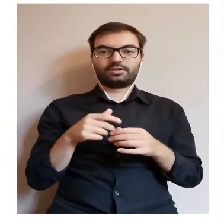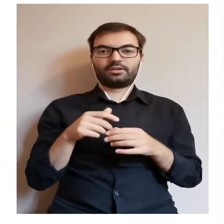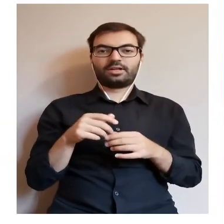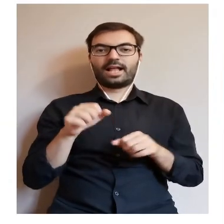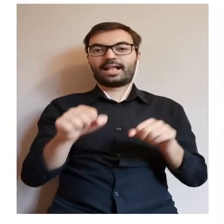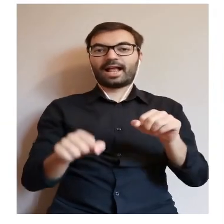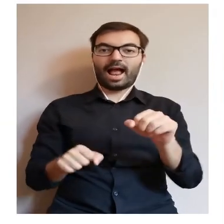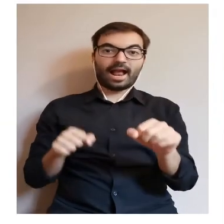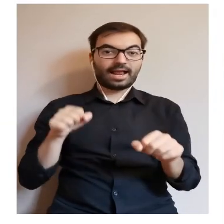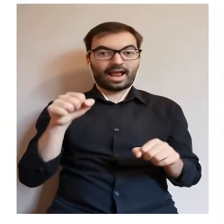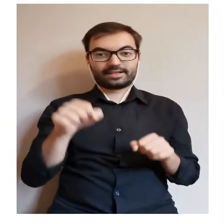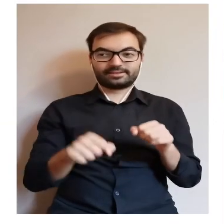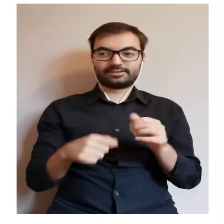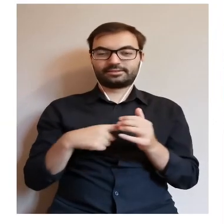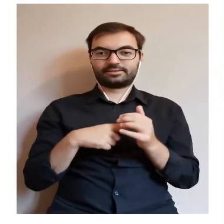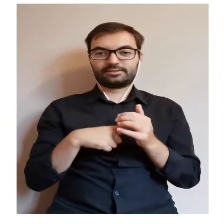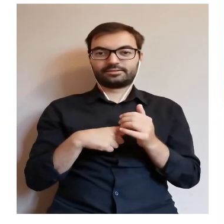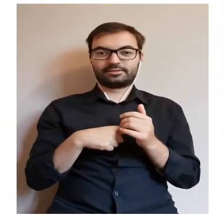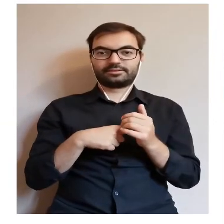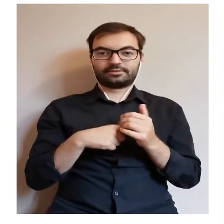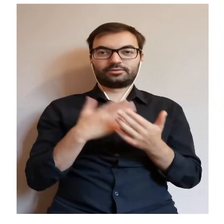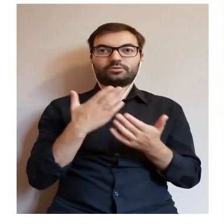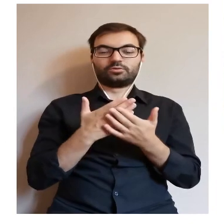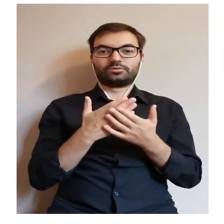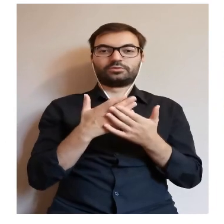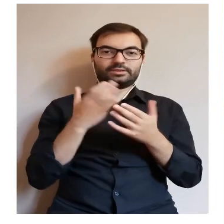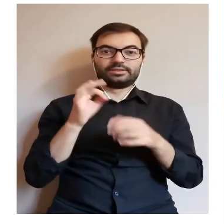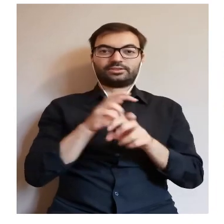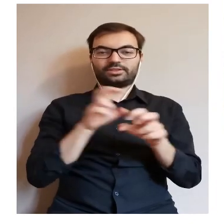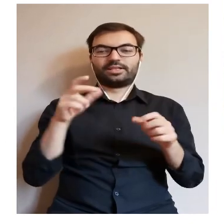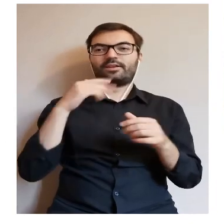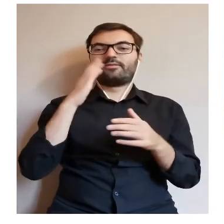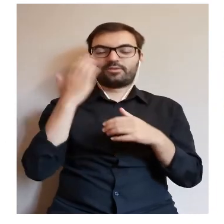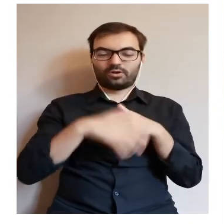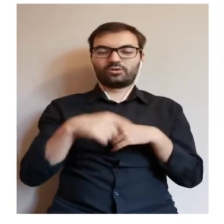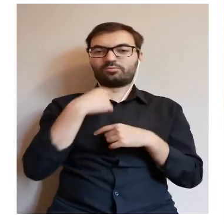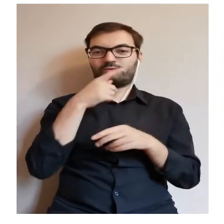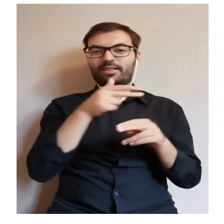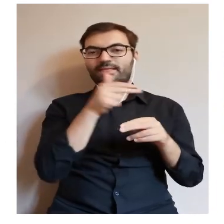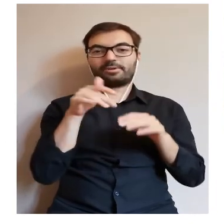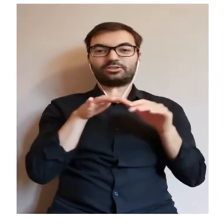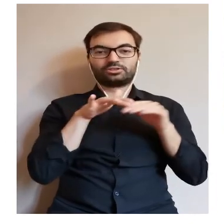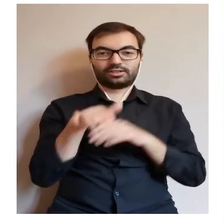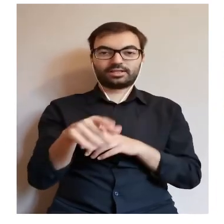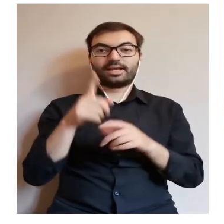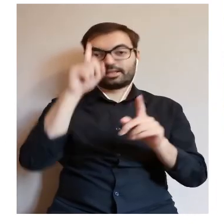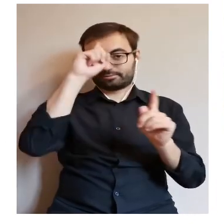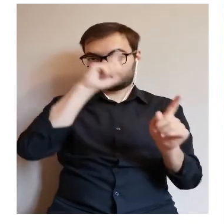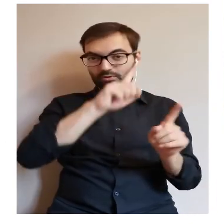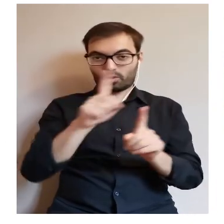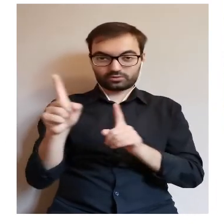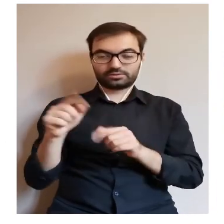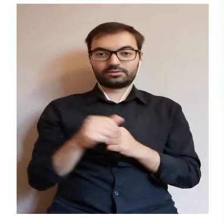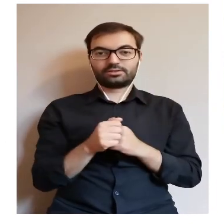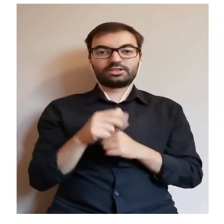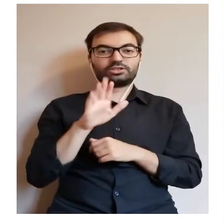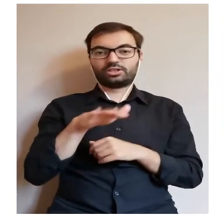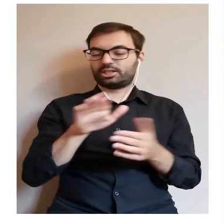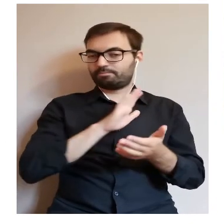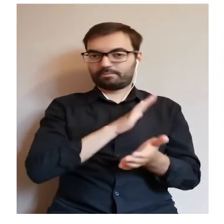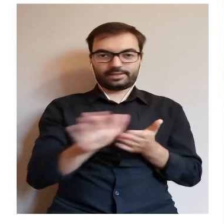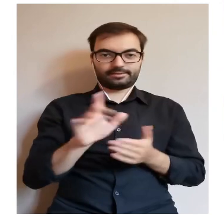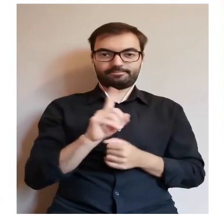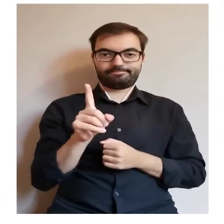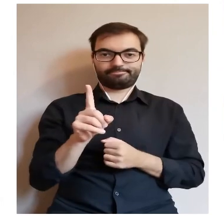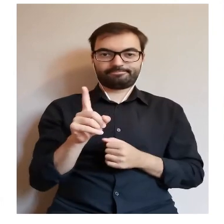i można popływać kajakiem. No i to jest najwyższa pora, żeby o skrwie lewej powiedzieć i ostrzec. Nie